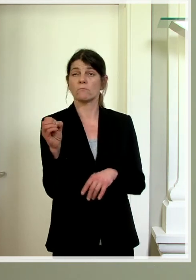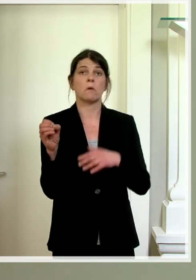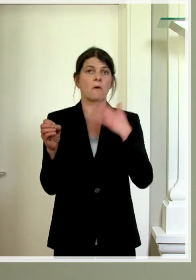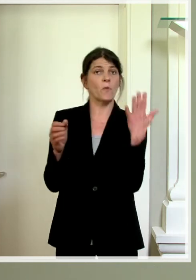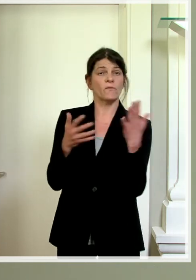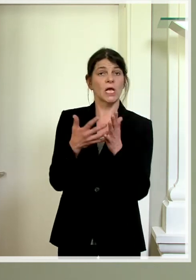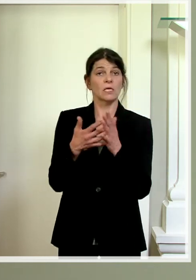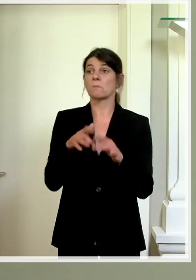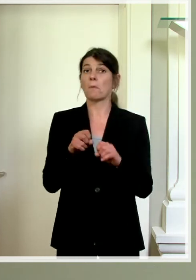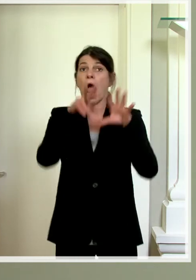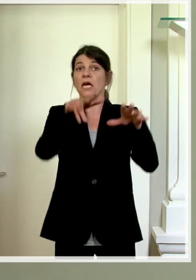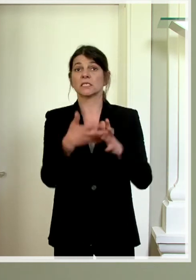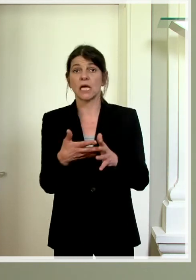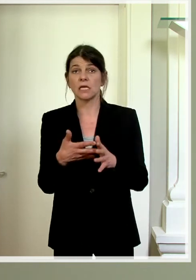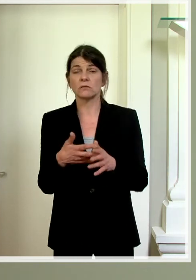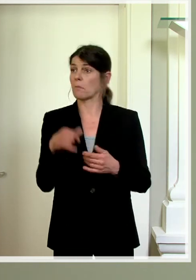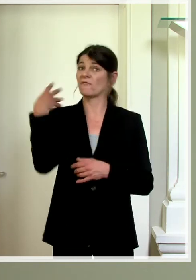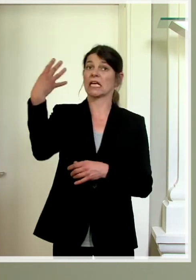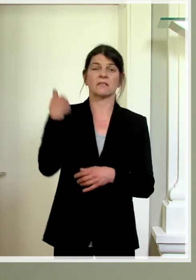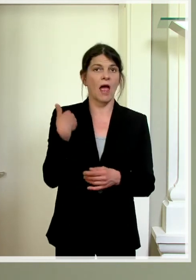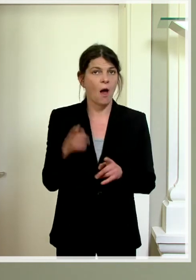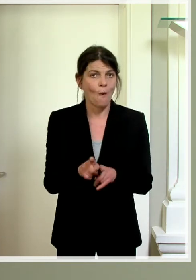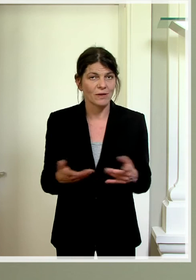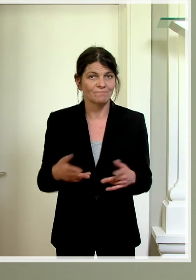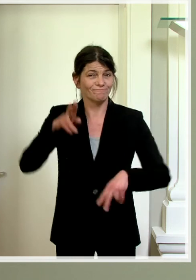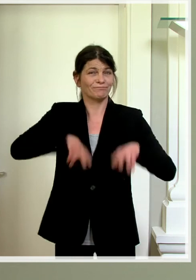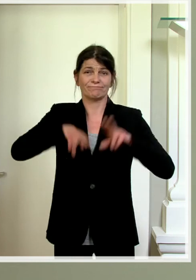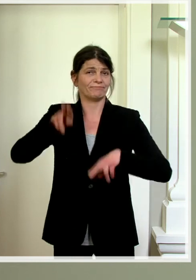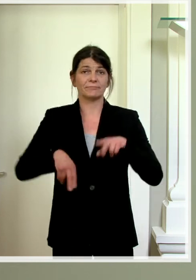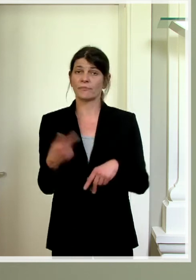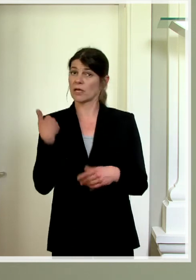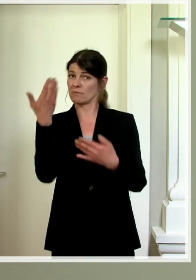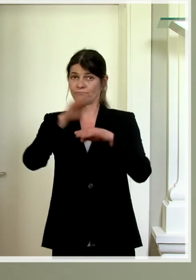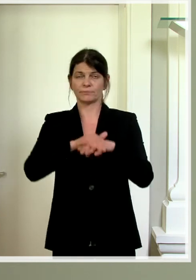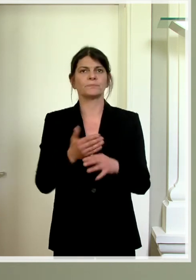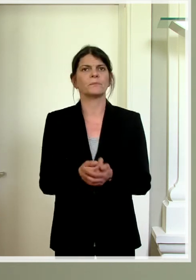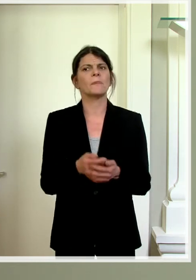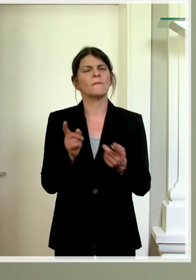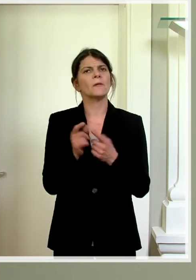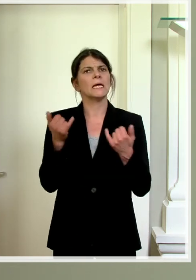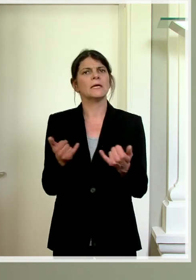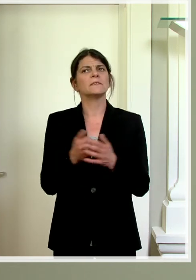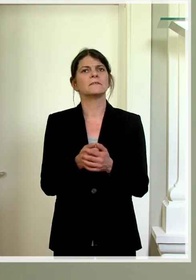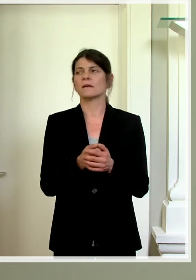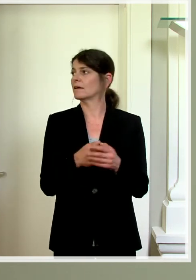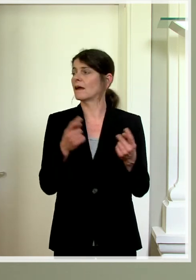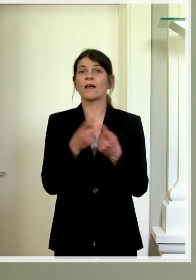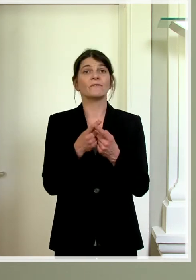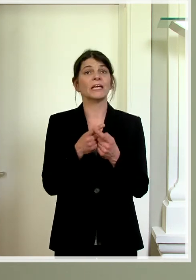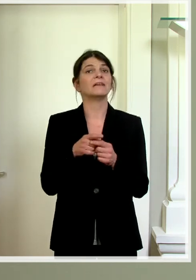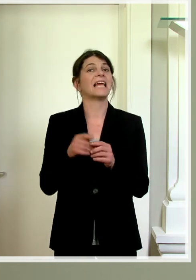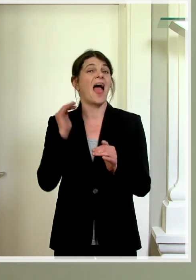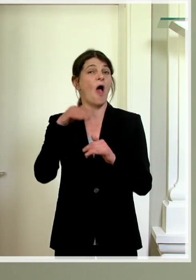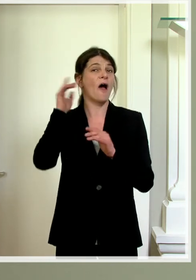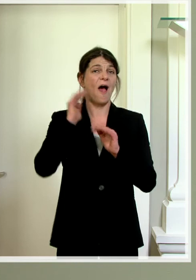5, mal sind es auch 18, mal sind es auch 40 gewesen. Was wir feststellen, ist, dass es sich irgendwie so wie das Auffahrtswochenende, da